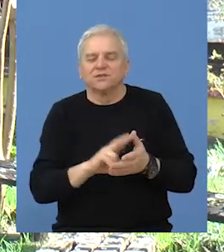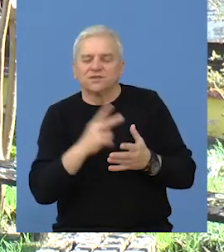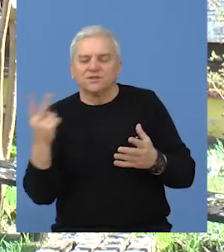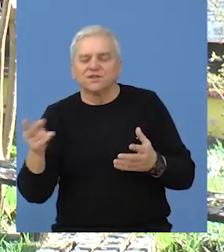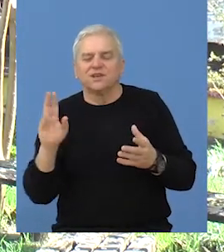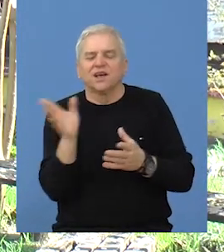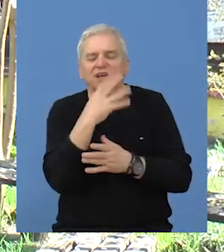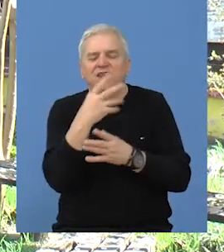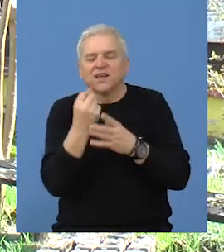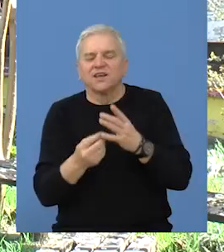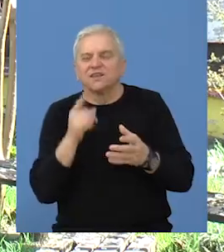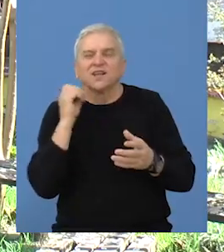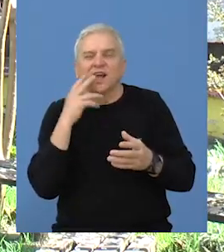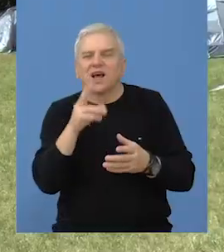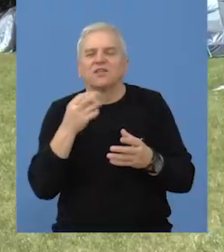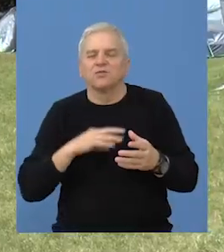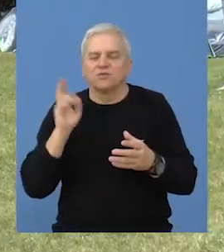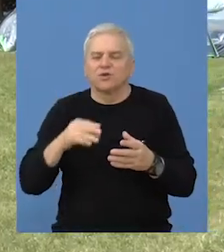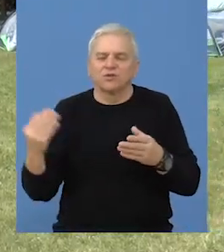nasuprotre jeseni recimo,